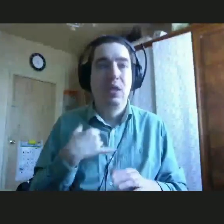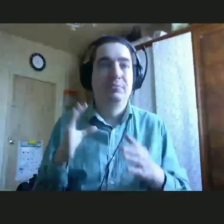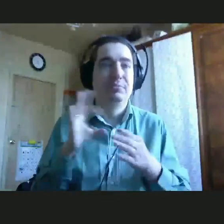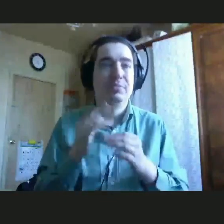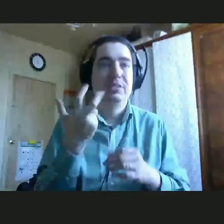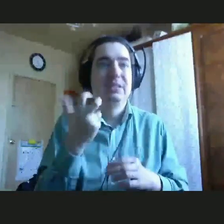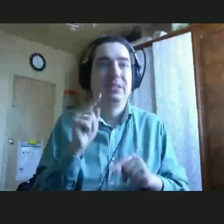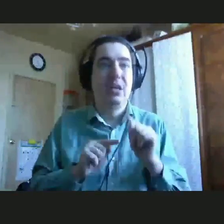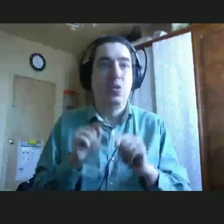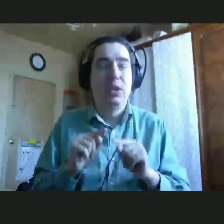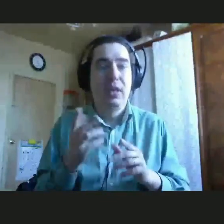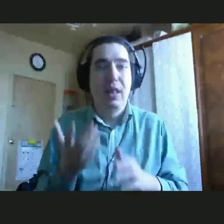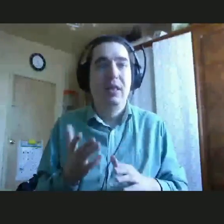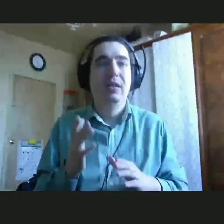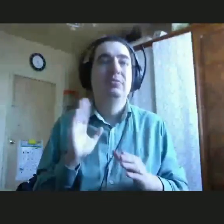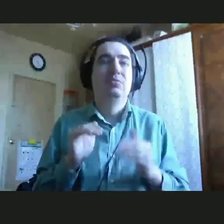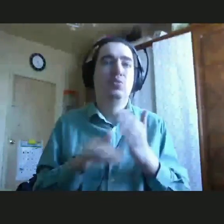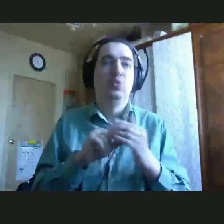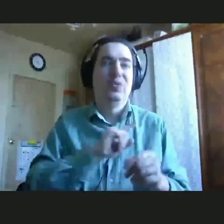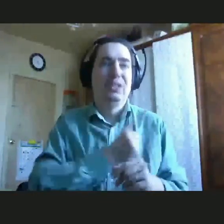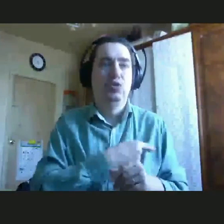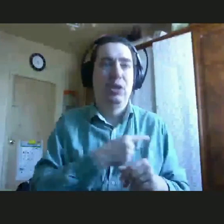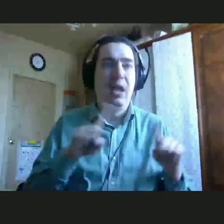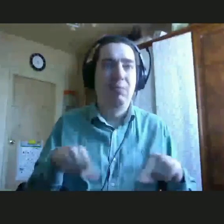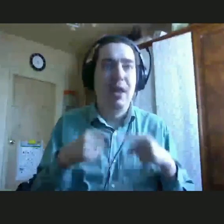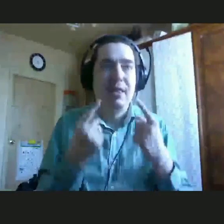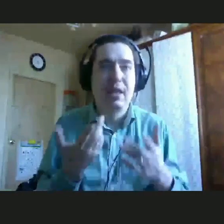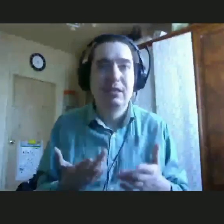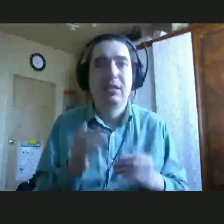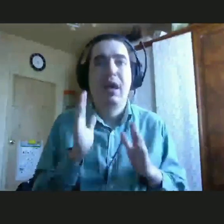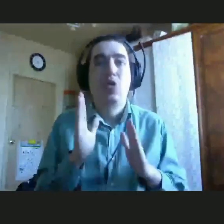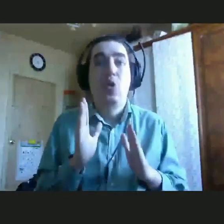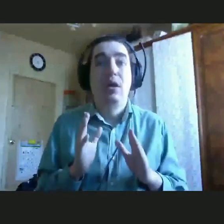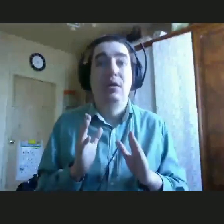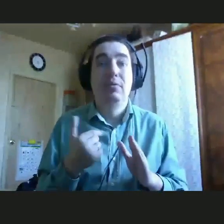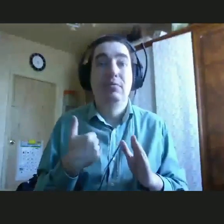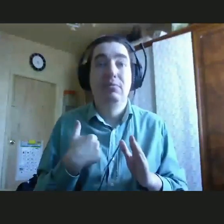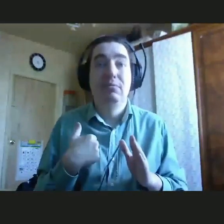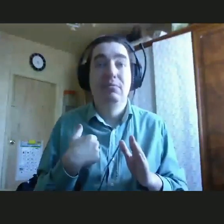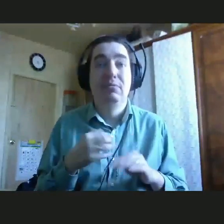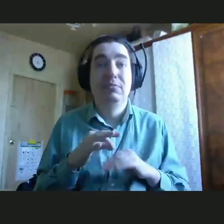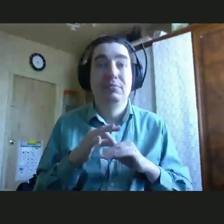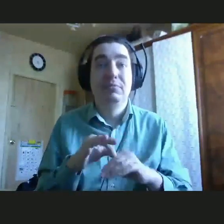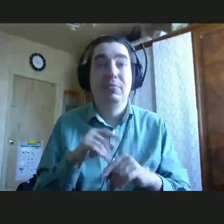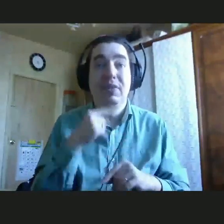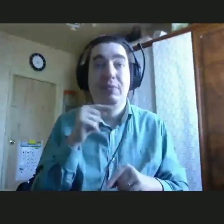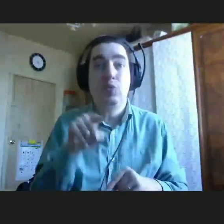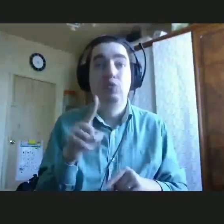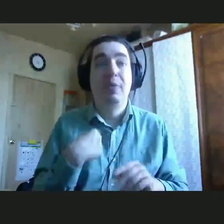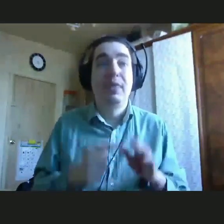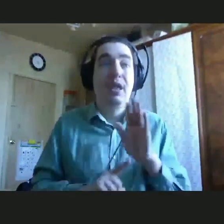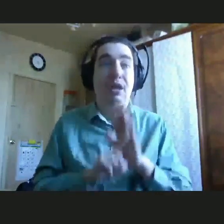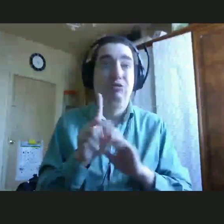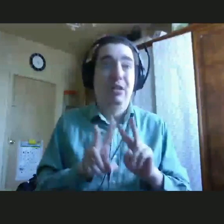начинали мы только с физической реабилитации, и как только мы разместили в соцсетях отчет о том, что мы начали